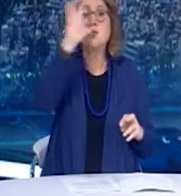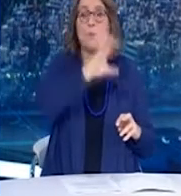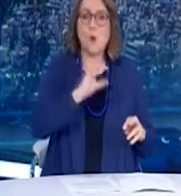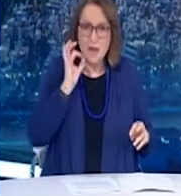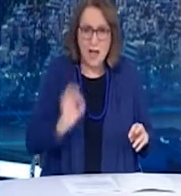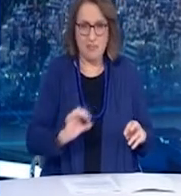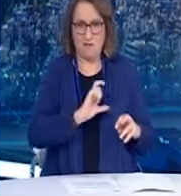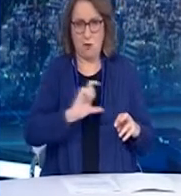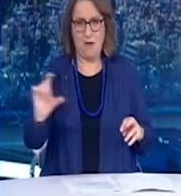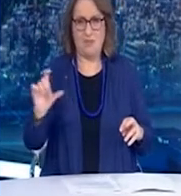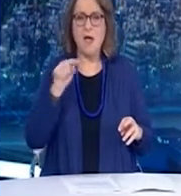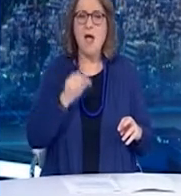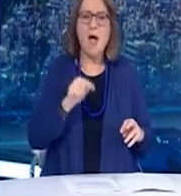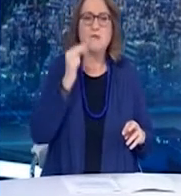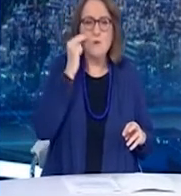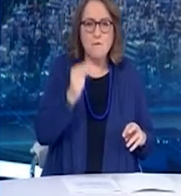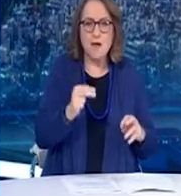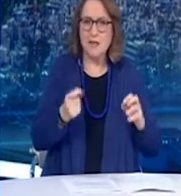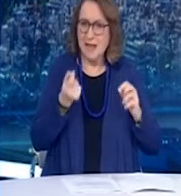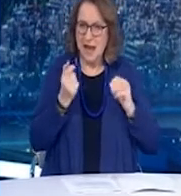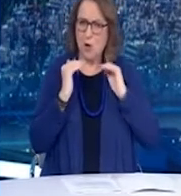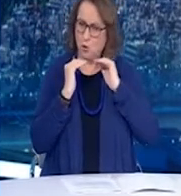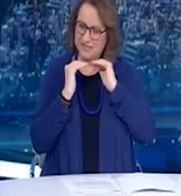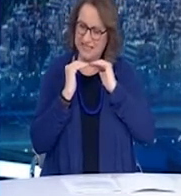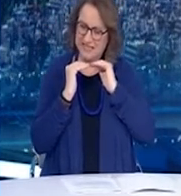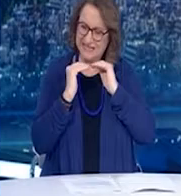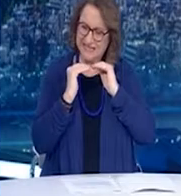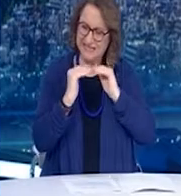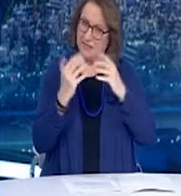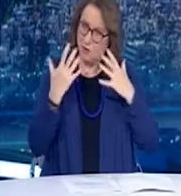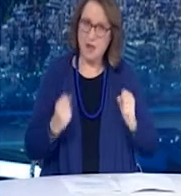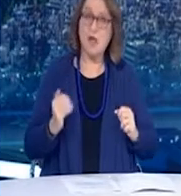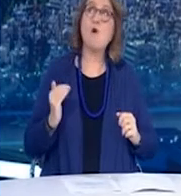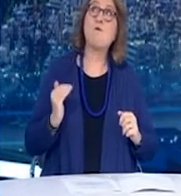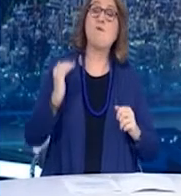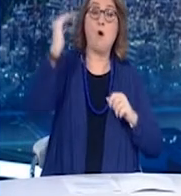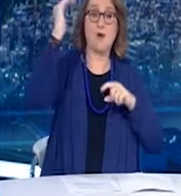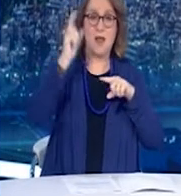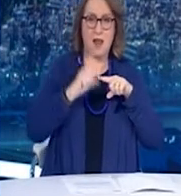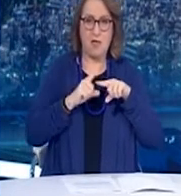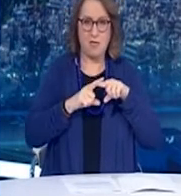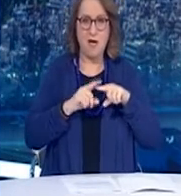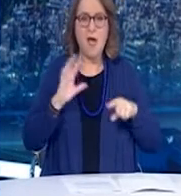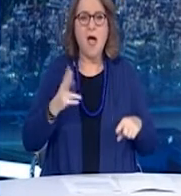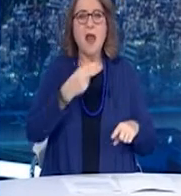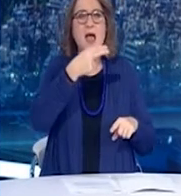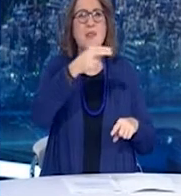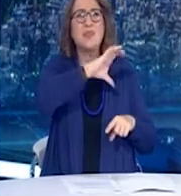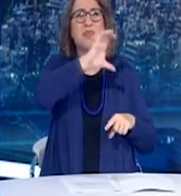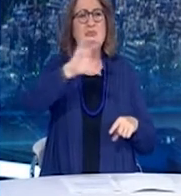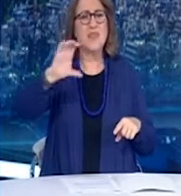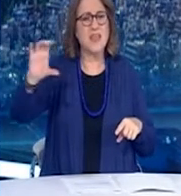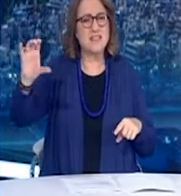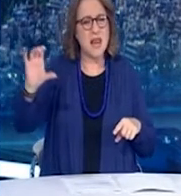ότι παρατηρείται κάποια σταθεροποίηση στην Αττική και στη Βόρεια Ελλάδα ενώ όμως στη Θεσσαλία αν και συνεχίζουν οι ευξητικές